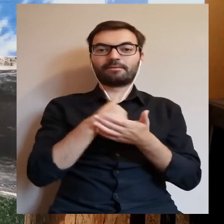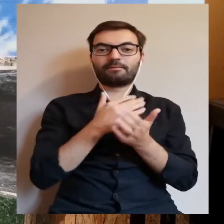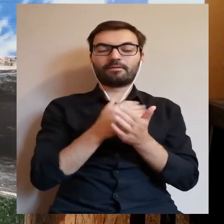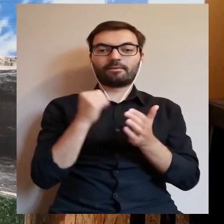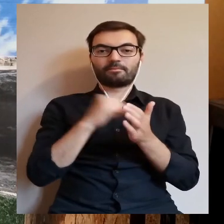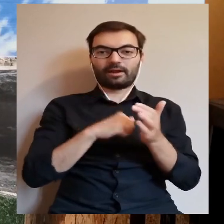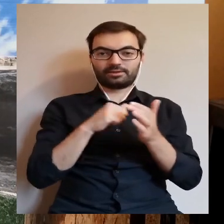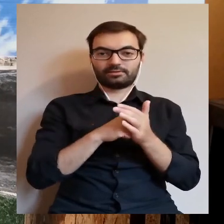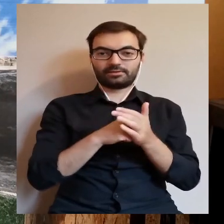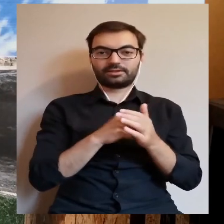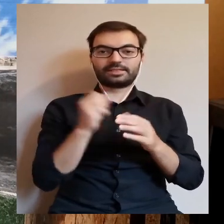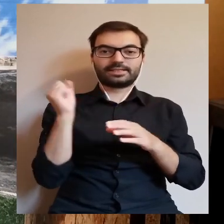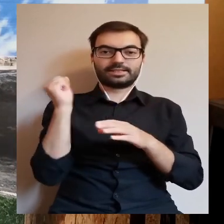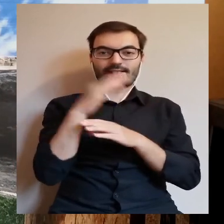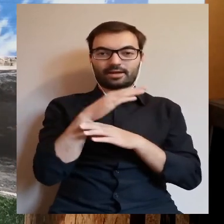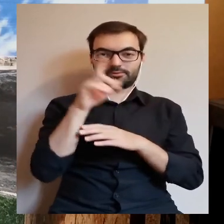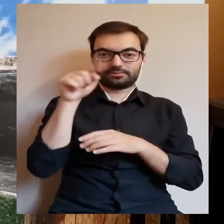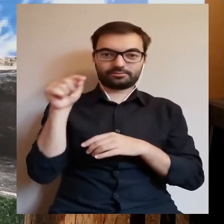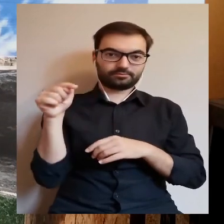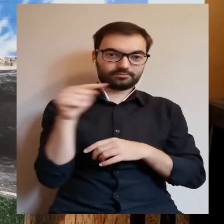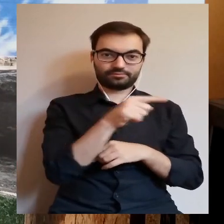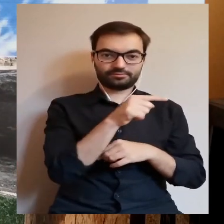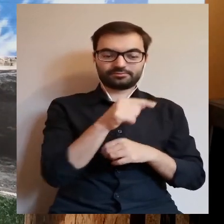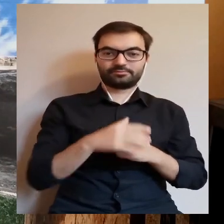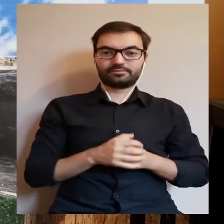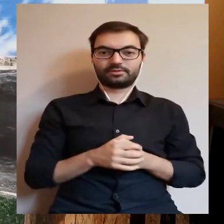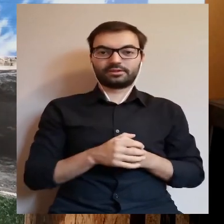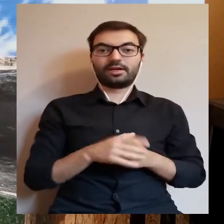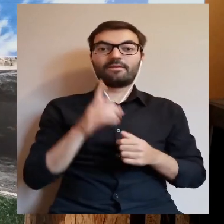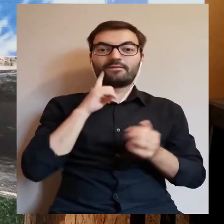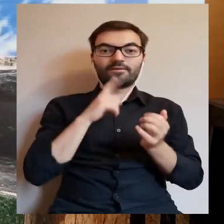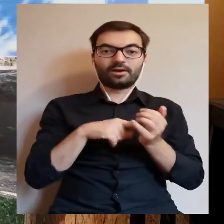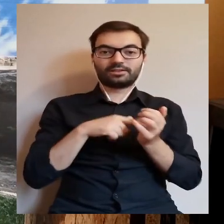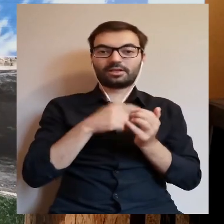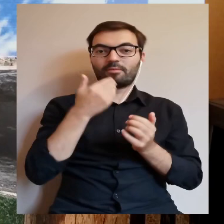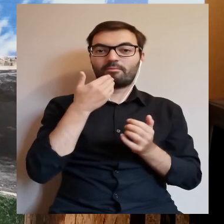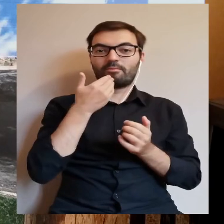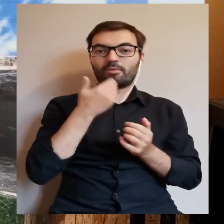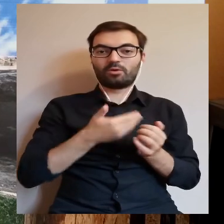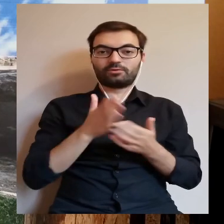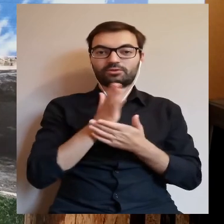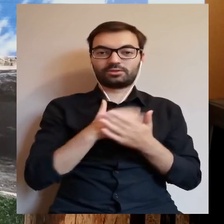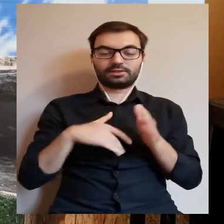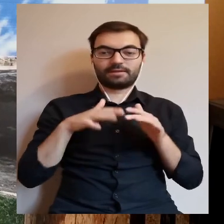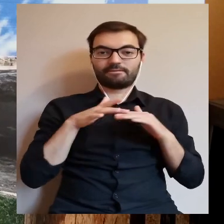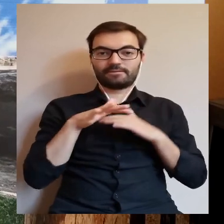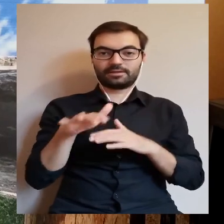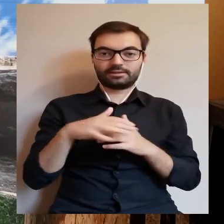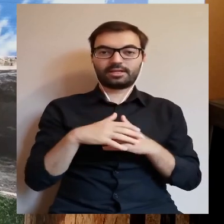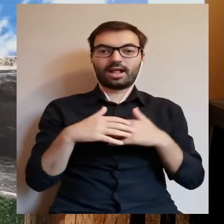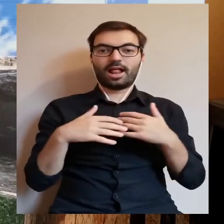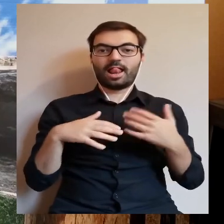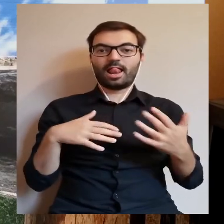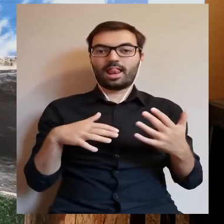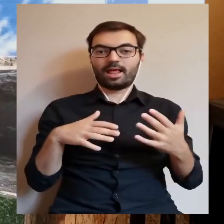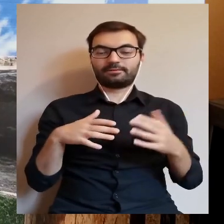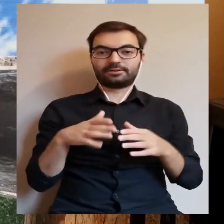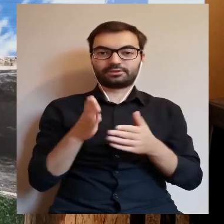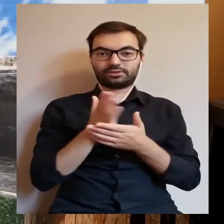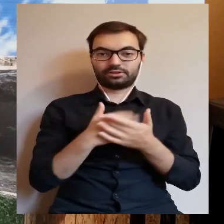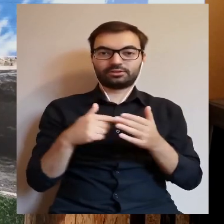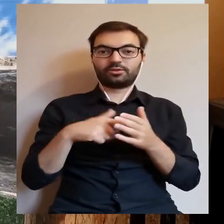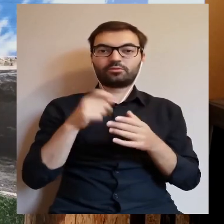mazowieckiego na zachód. I właśnie po części południowej Wisły, czyli na jej lewym brzegu,